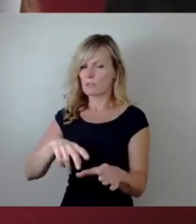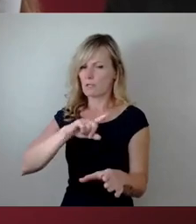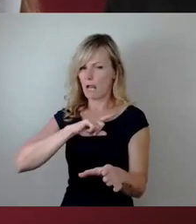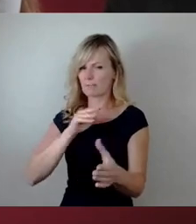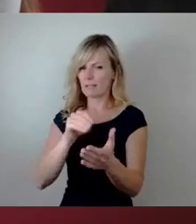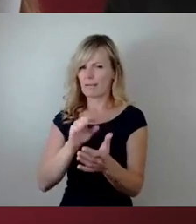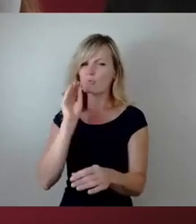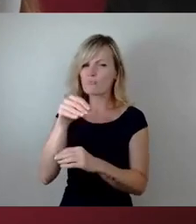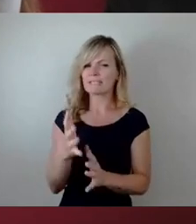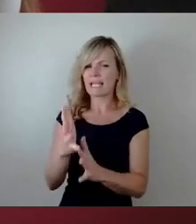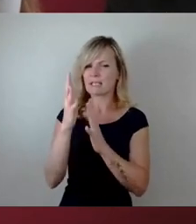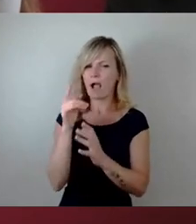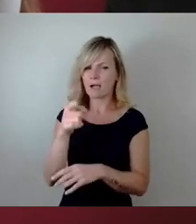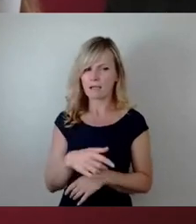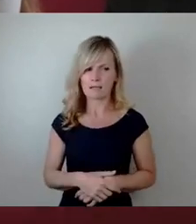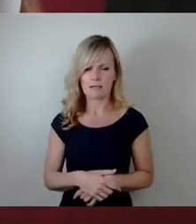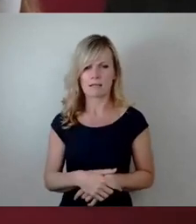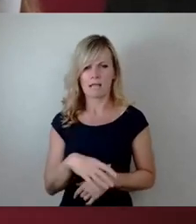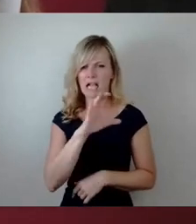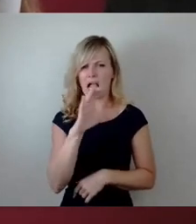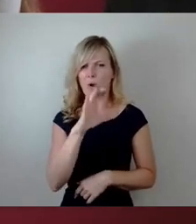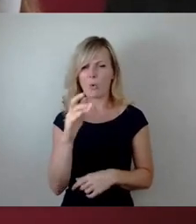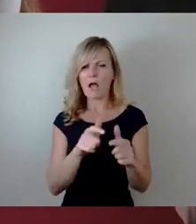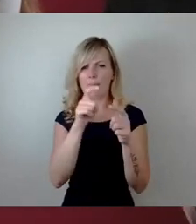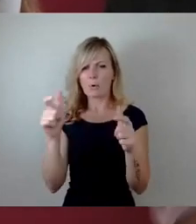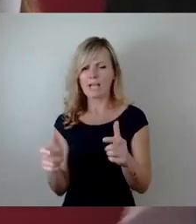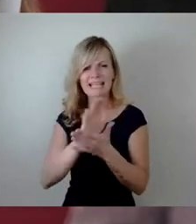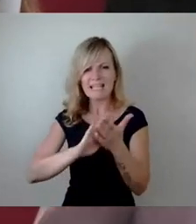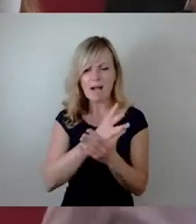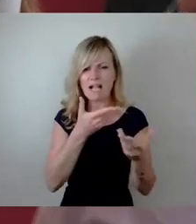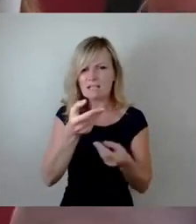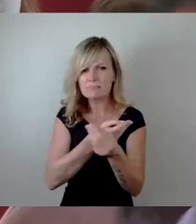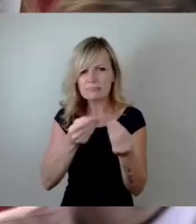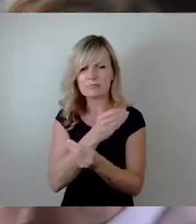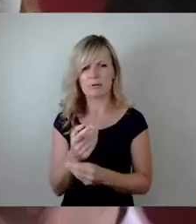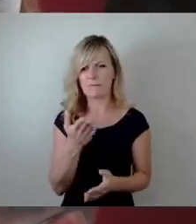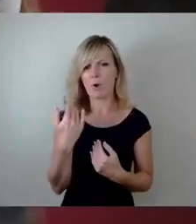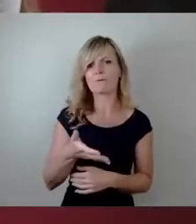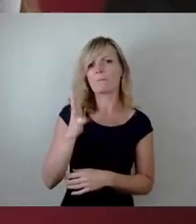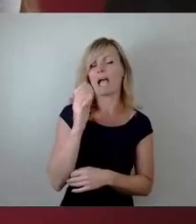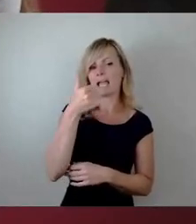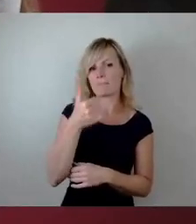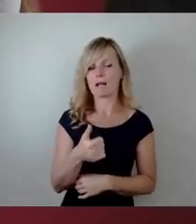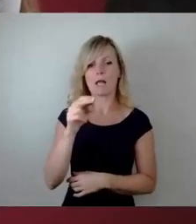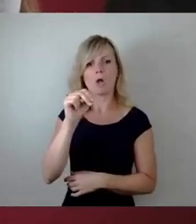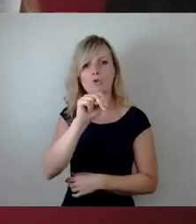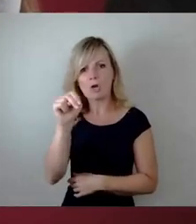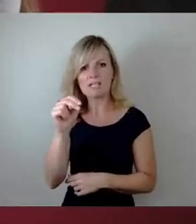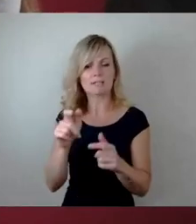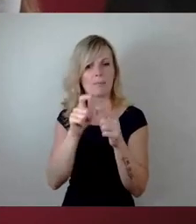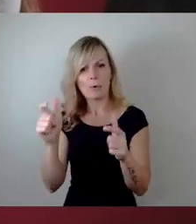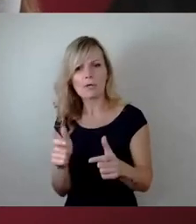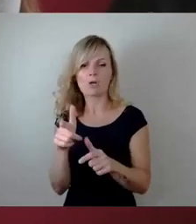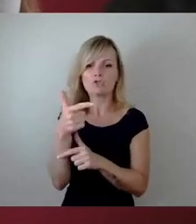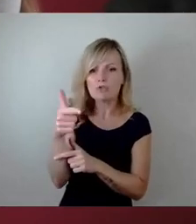die Carolla-Brücke haben wir vielleicht außer vor fünf Jahren gar nicht so gesprochen, aber das Thema Nossner Brücke, da wurde geschweißt, da wurde Tempo 30